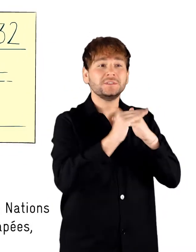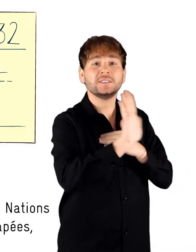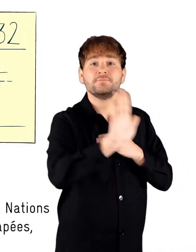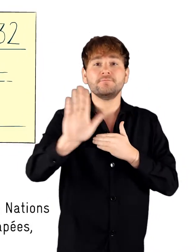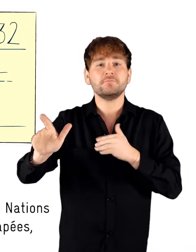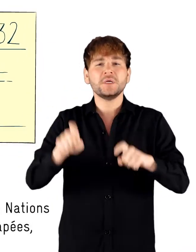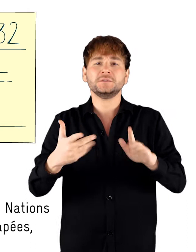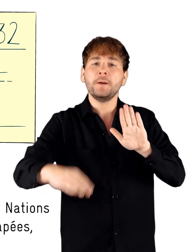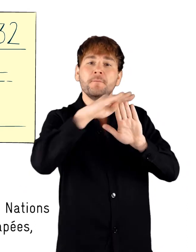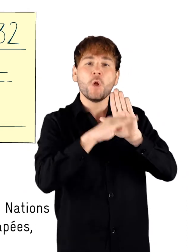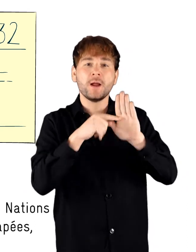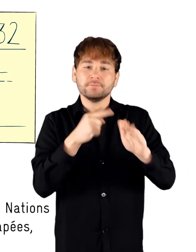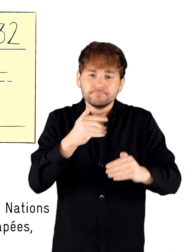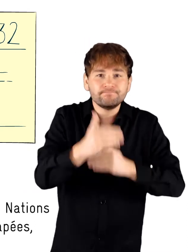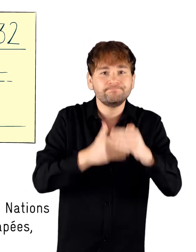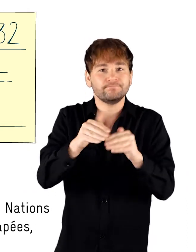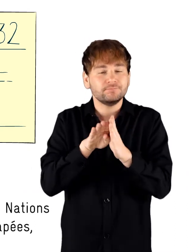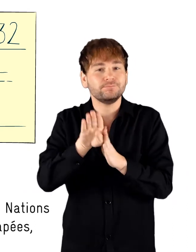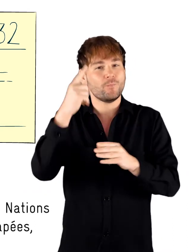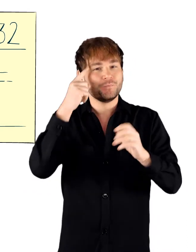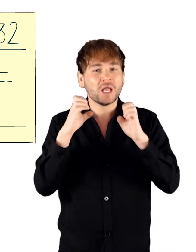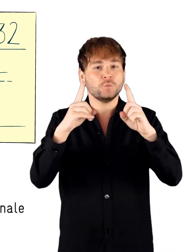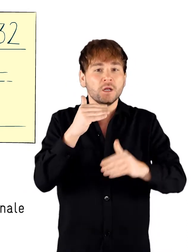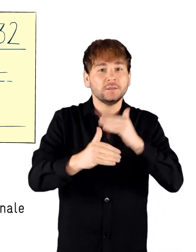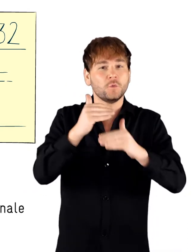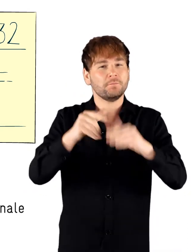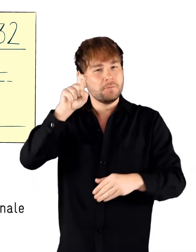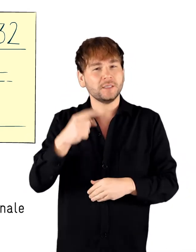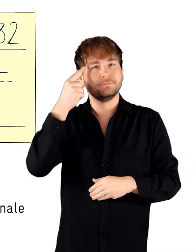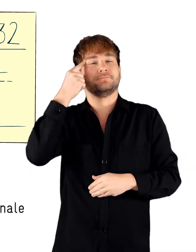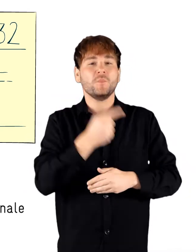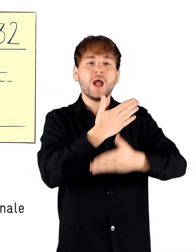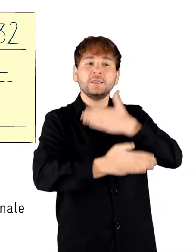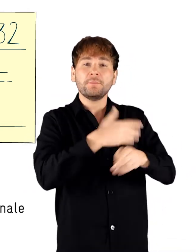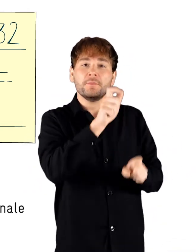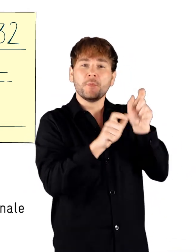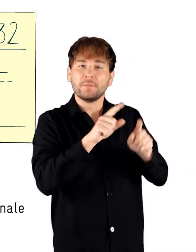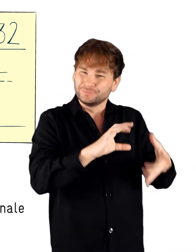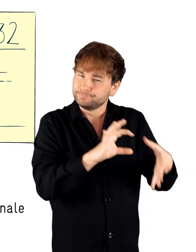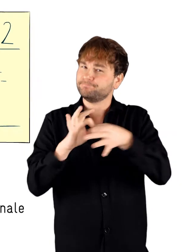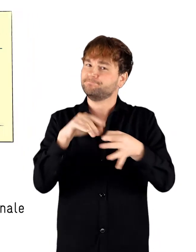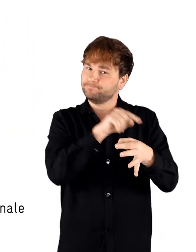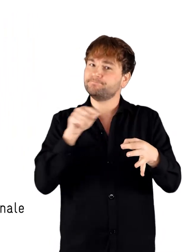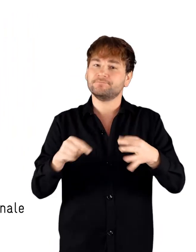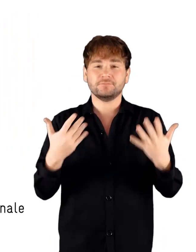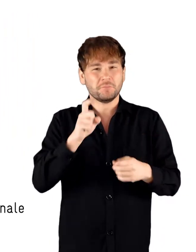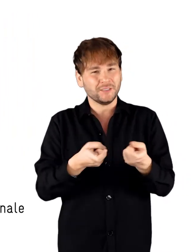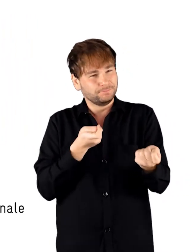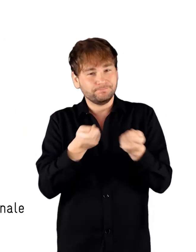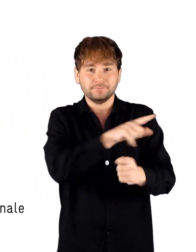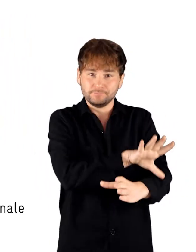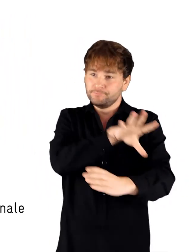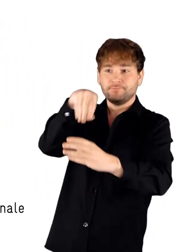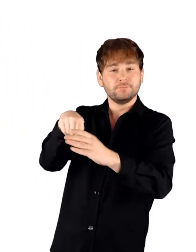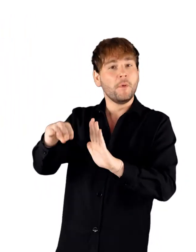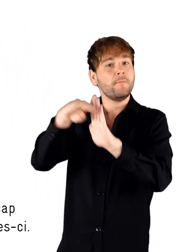des Nations Unies relative aux droits des personnes handicapées, il faut garantir que la coopération internationale avec ses programmes